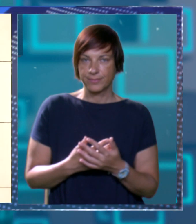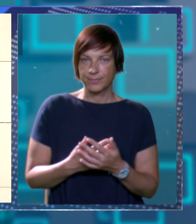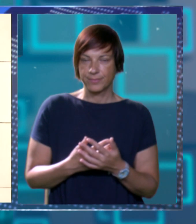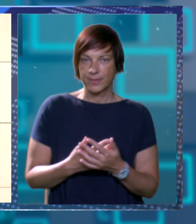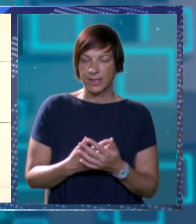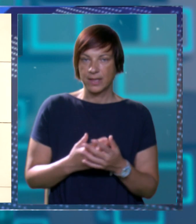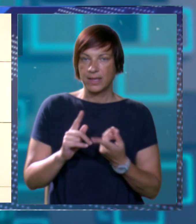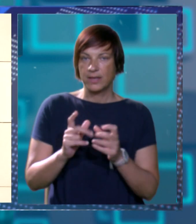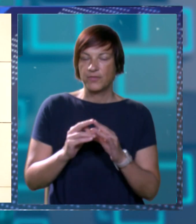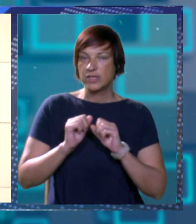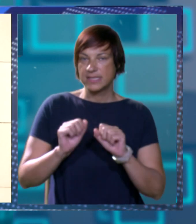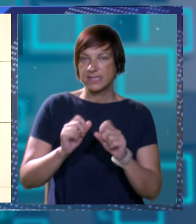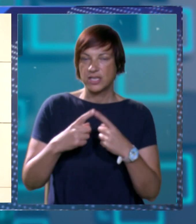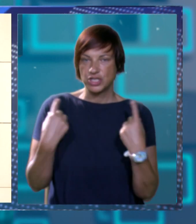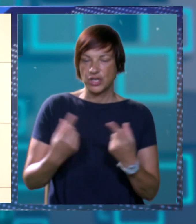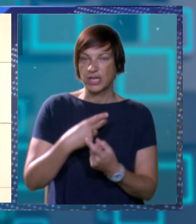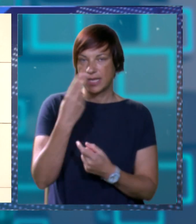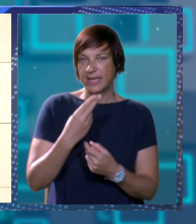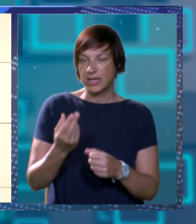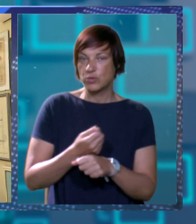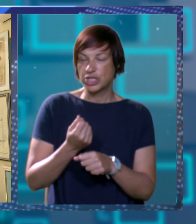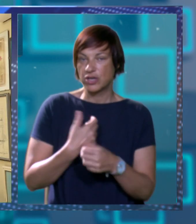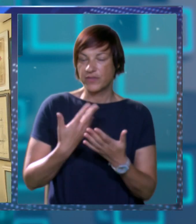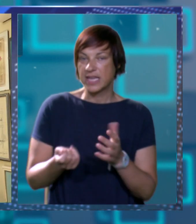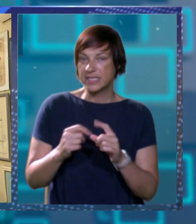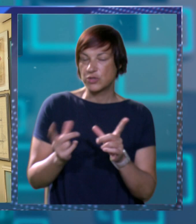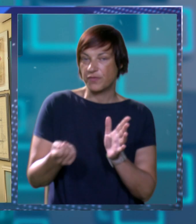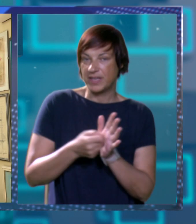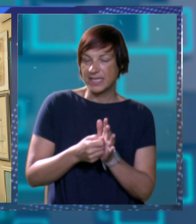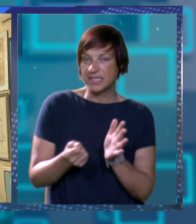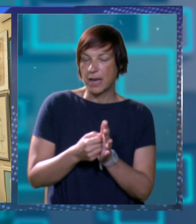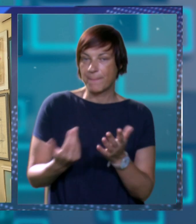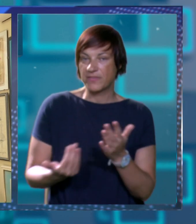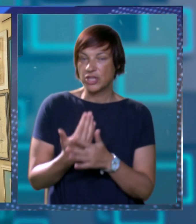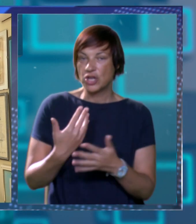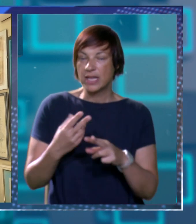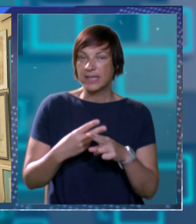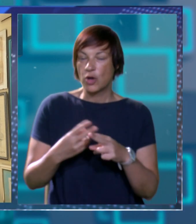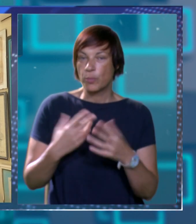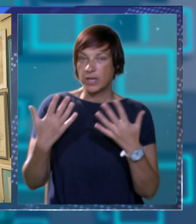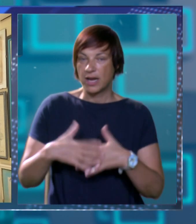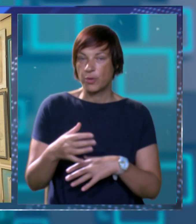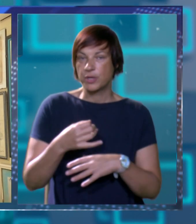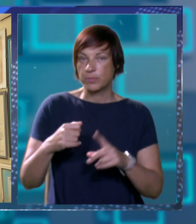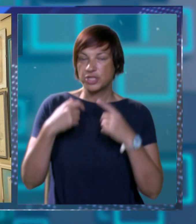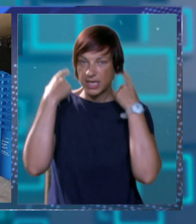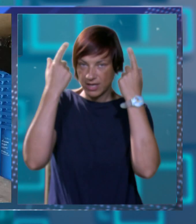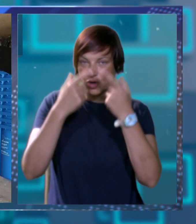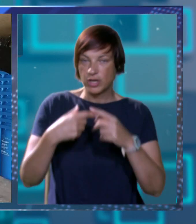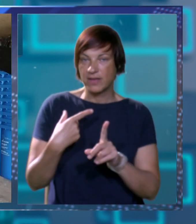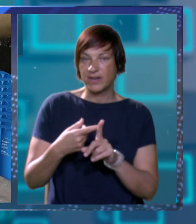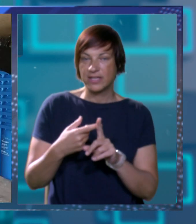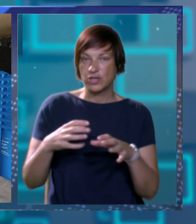Fond za zaštitu okoliša i energesku učinkovitost sufinansiraće nabavu dodatne komunalne opreme općini Konavle